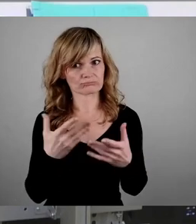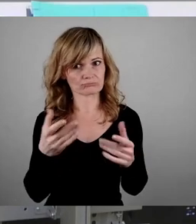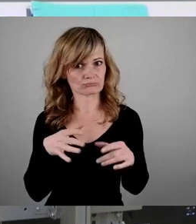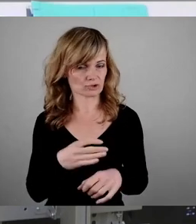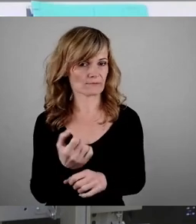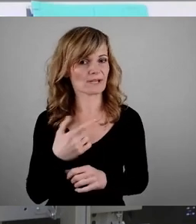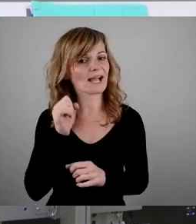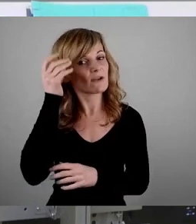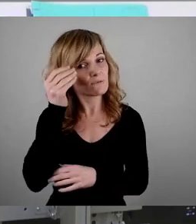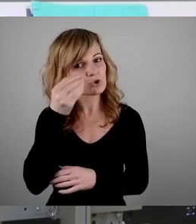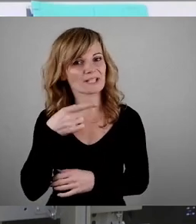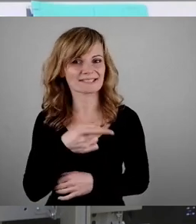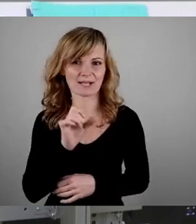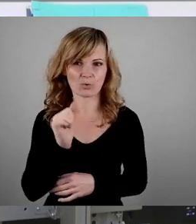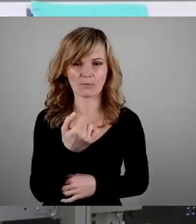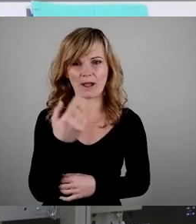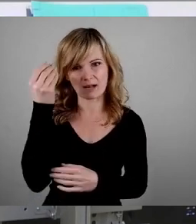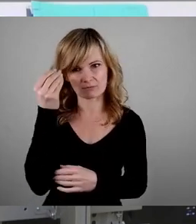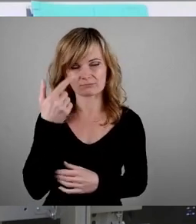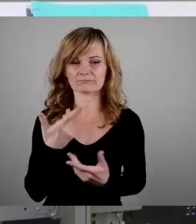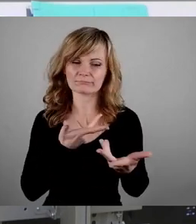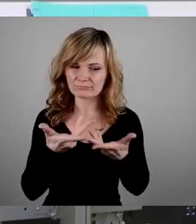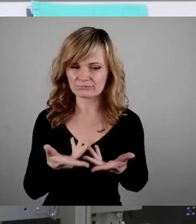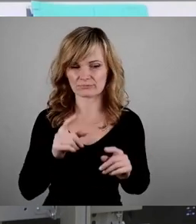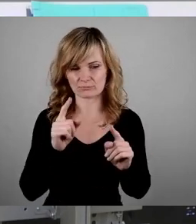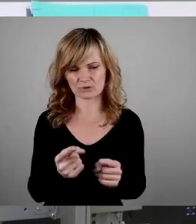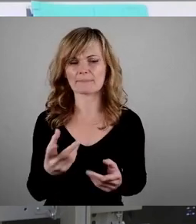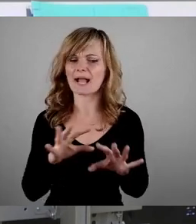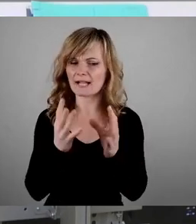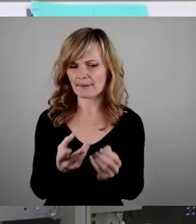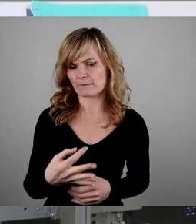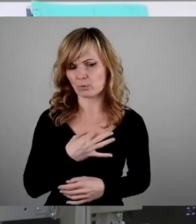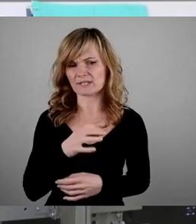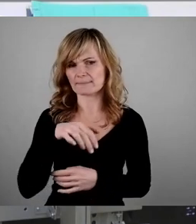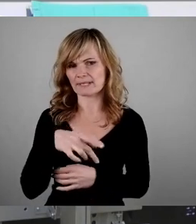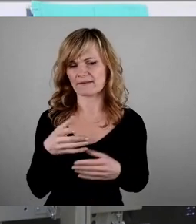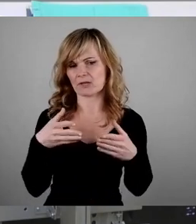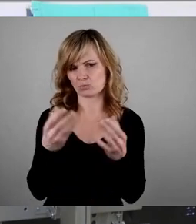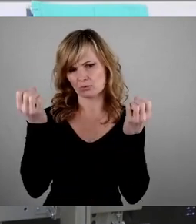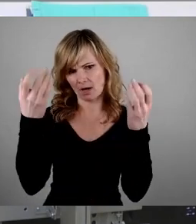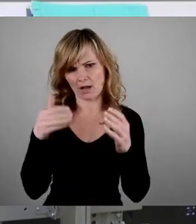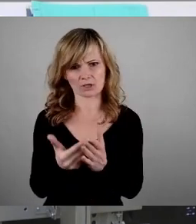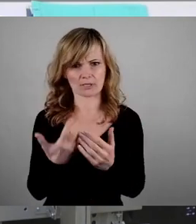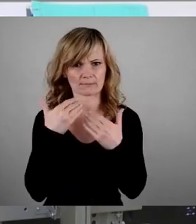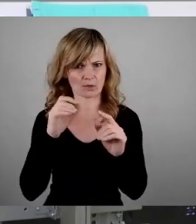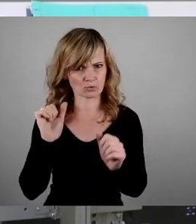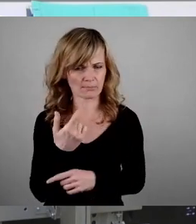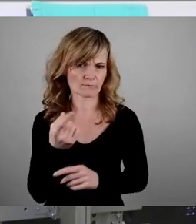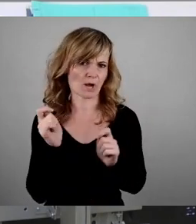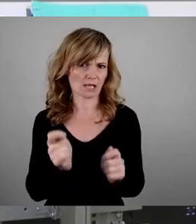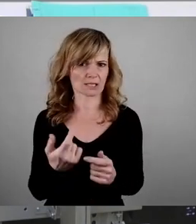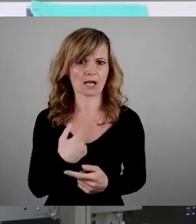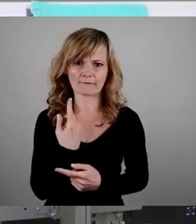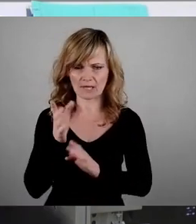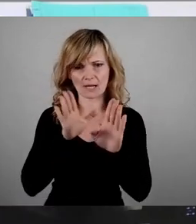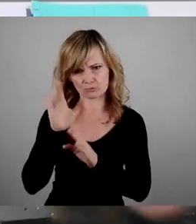vorstellen, dass wir uns darüber nochmal unterhalten. Aber an sich ist diese Sache für uns als SPD-Fraktion völlig klar. Und danke nochmal für den Antrag. Wir stimmen dem gerne